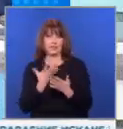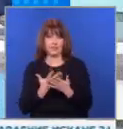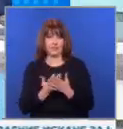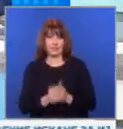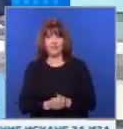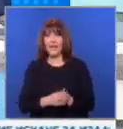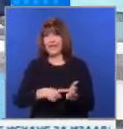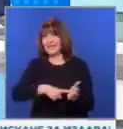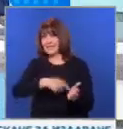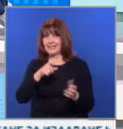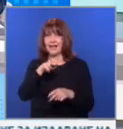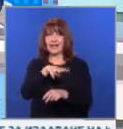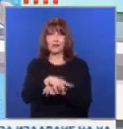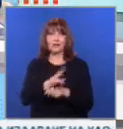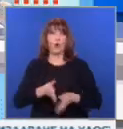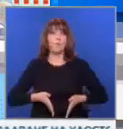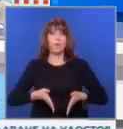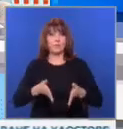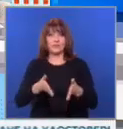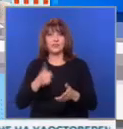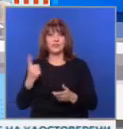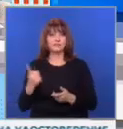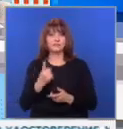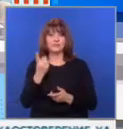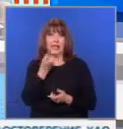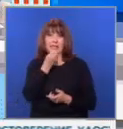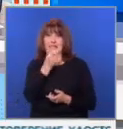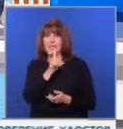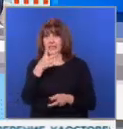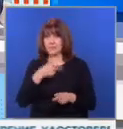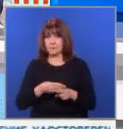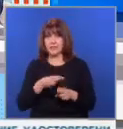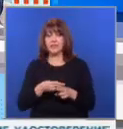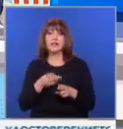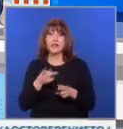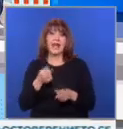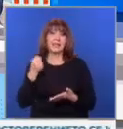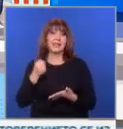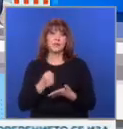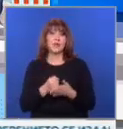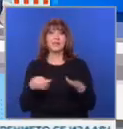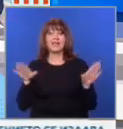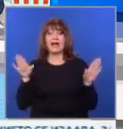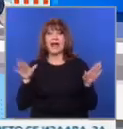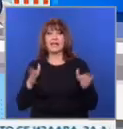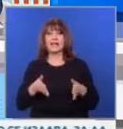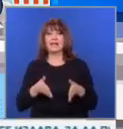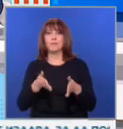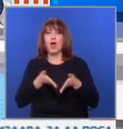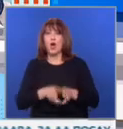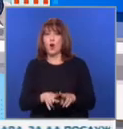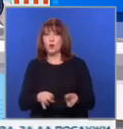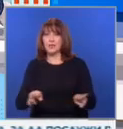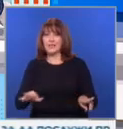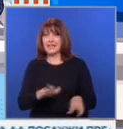За затягане на контрола по пътищата, тъй като инцидентите не спират, настояват от Сдружение Ангели на пъти. Родителите на деца